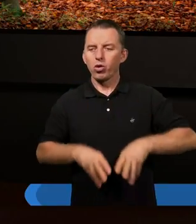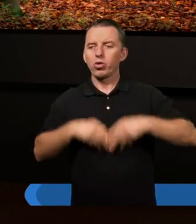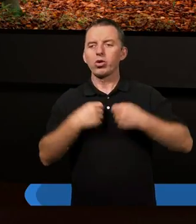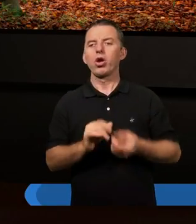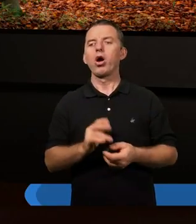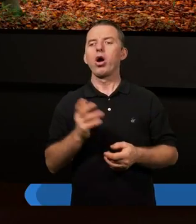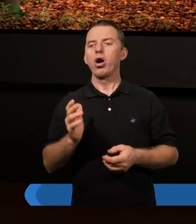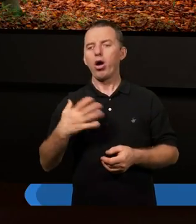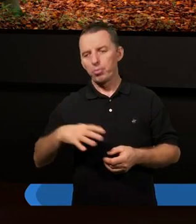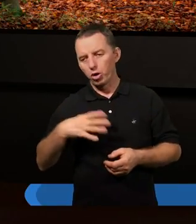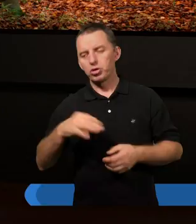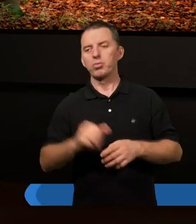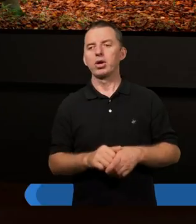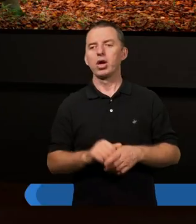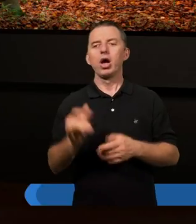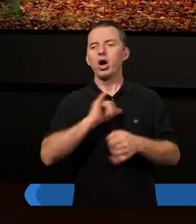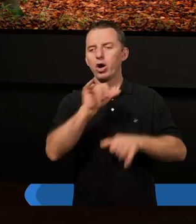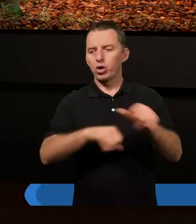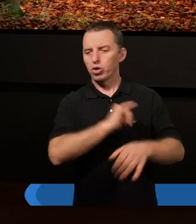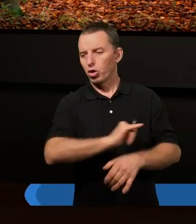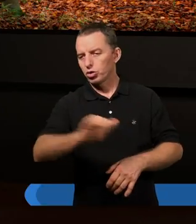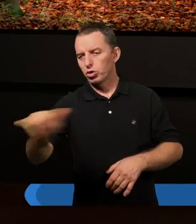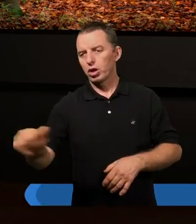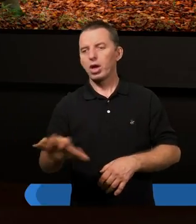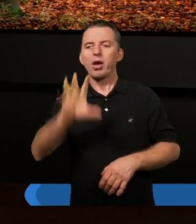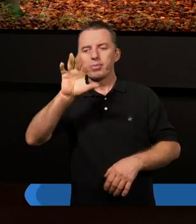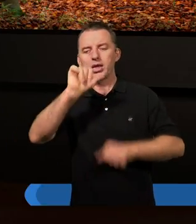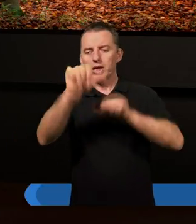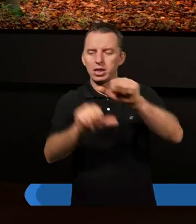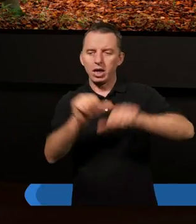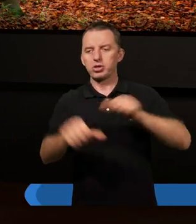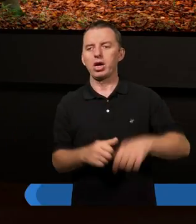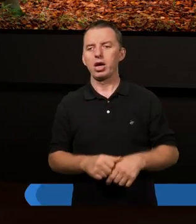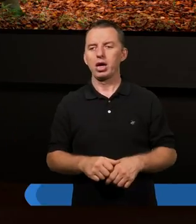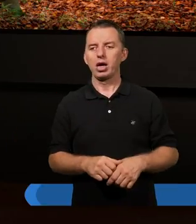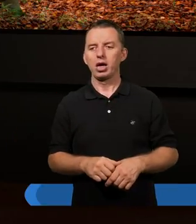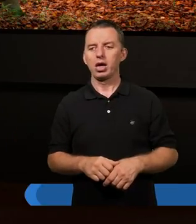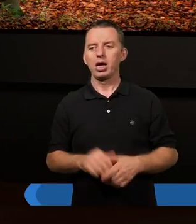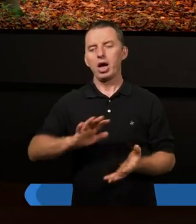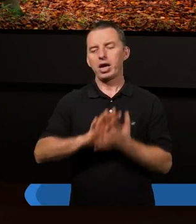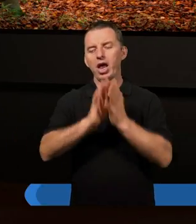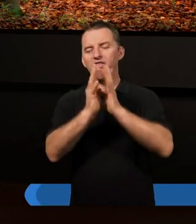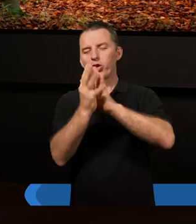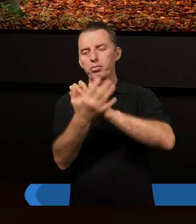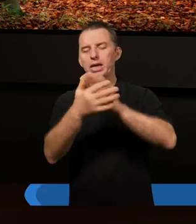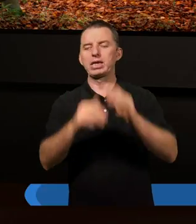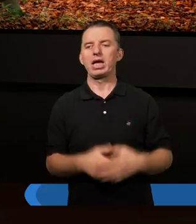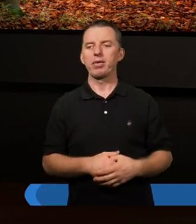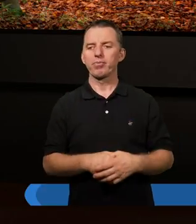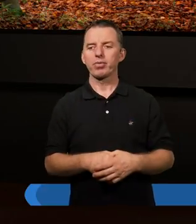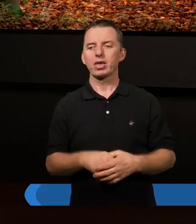obchodzimy, rocznicę, 500-lecie reformacji.